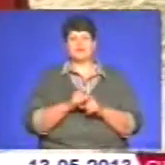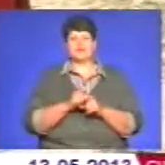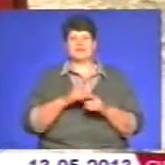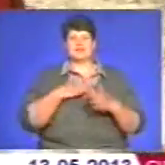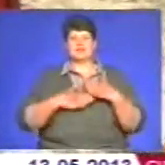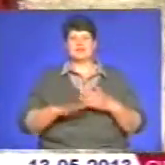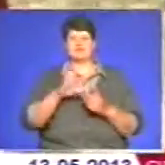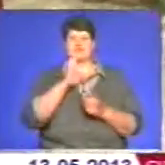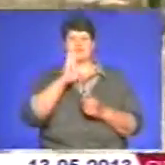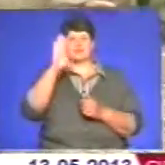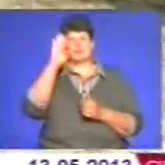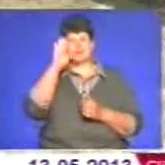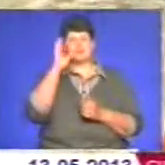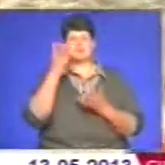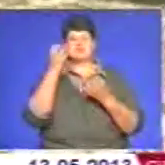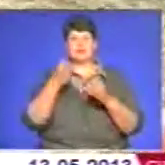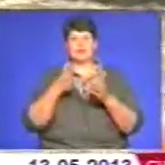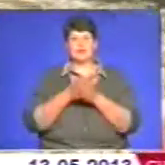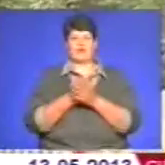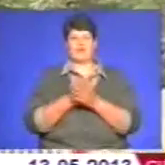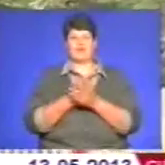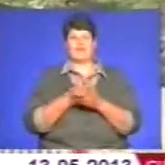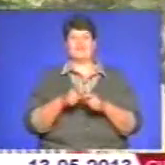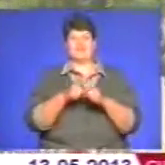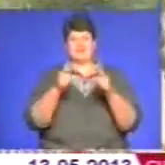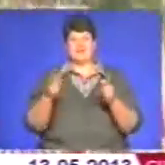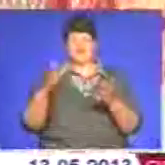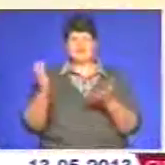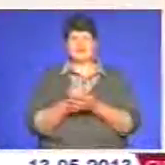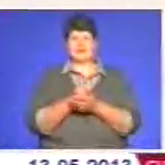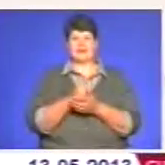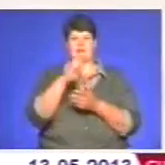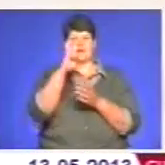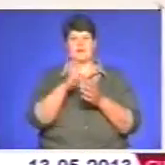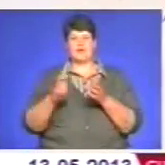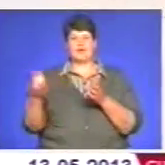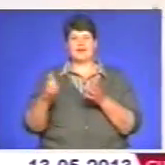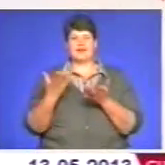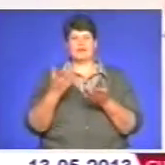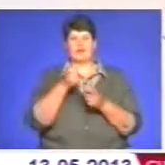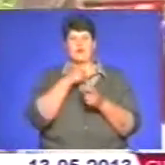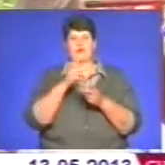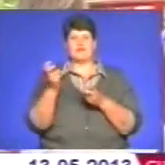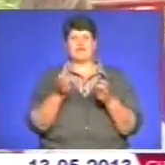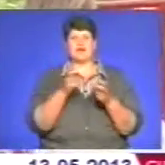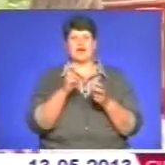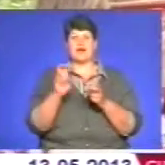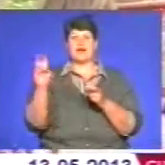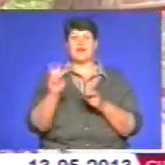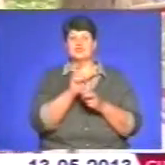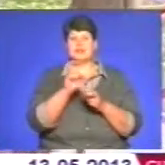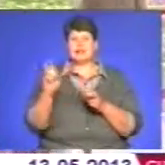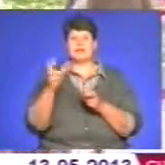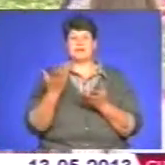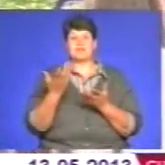та хлопчиків. Вони ще до відкриття встигли покататися на ковзанці, випробувати яскраві качелі і гойдалки. Та малі